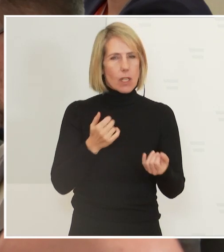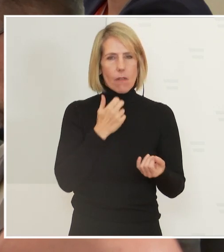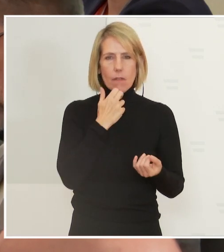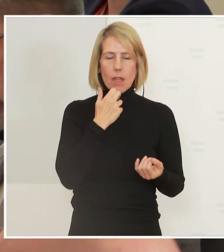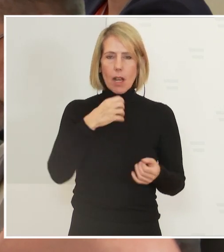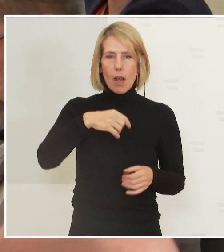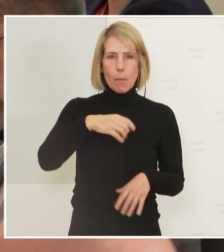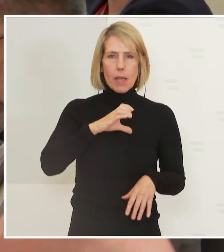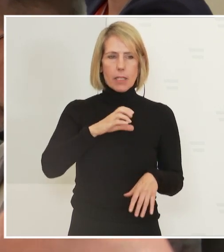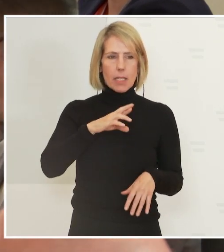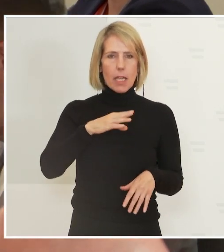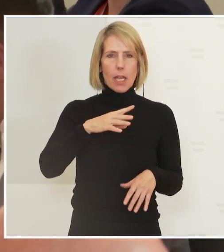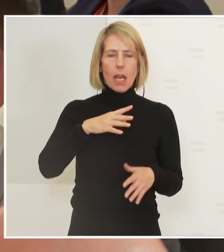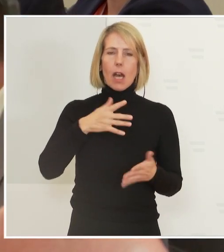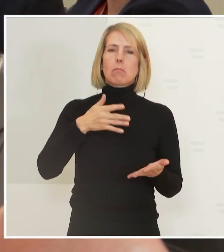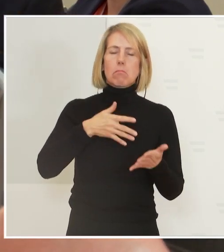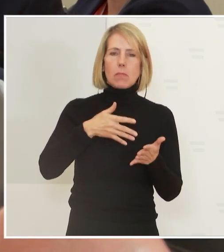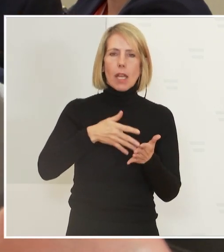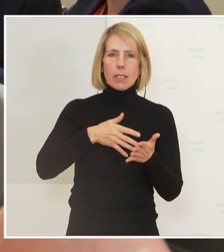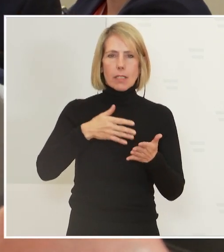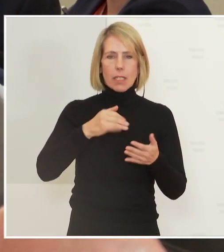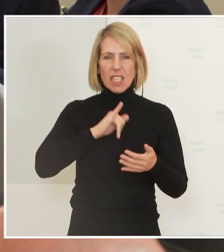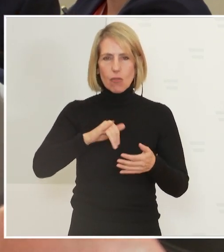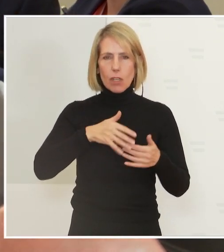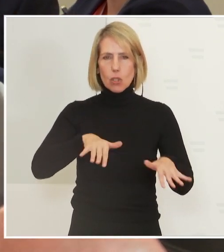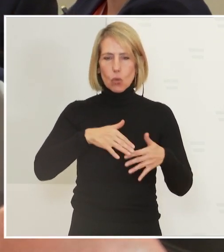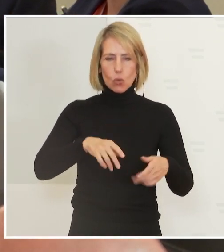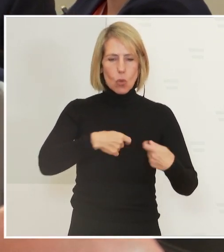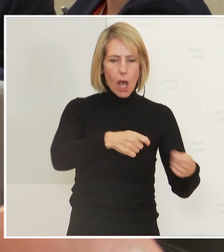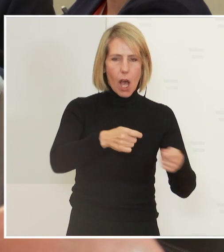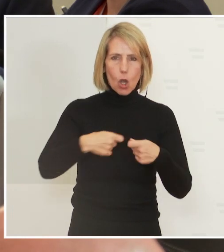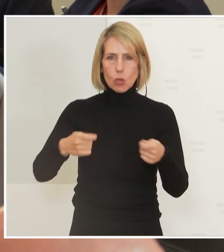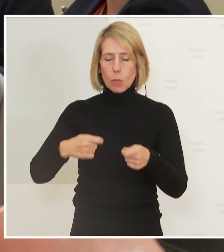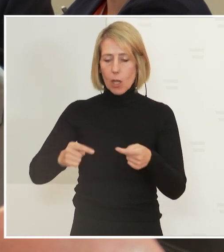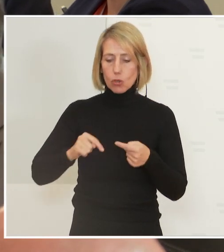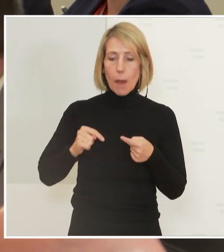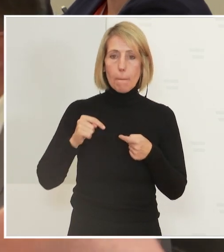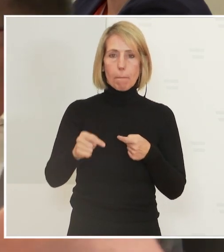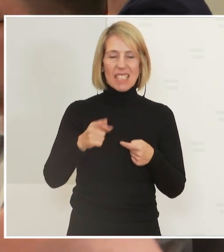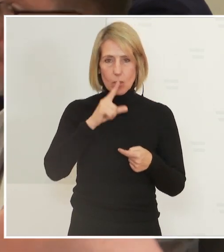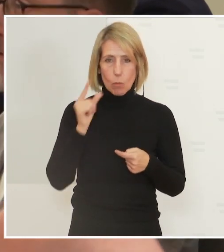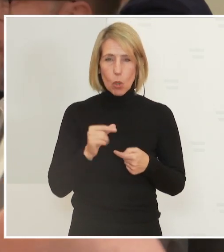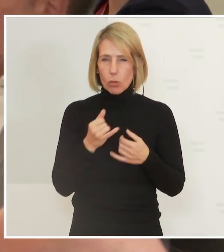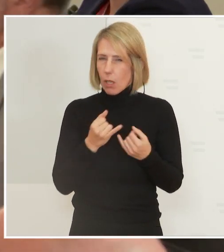-Infrastruktur am Land so ausbauen, bis Montag, dass das dann auch wirklich viele Menschen wahrnehmen können?